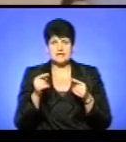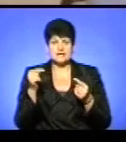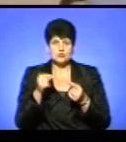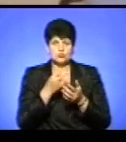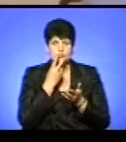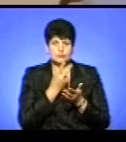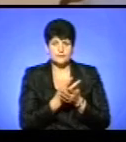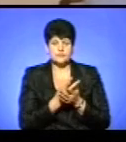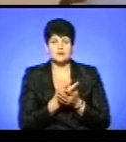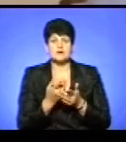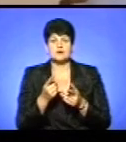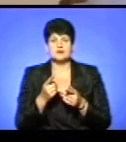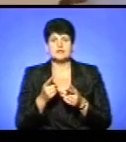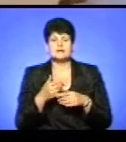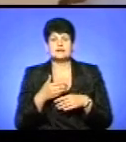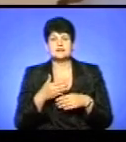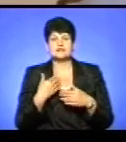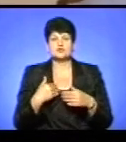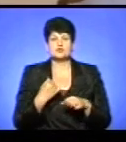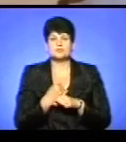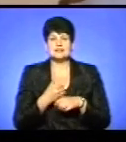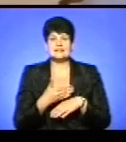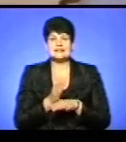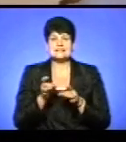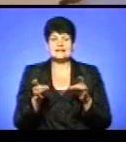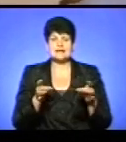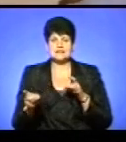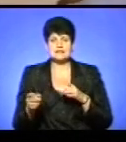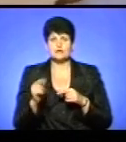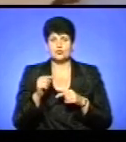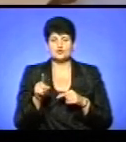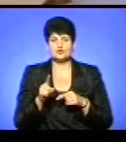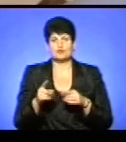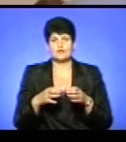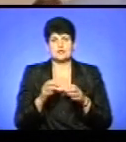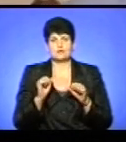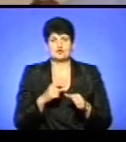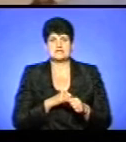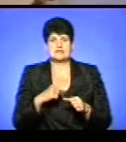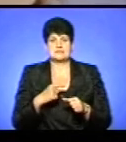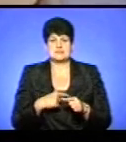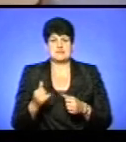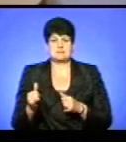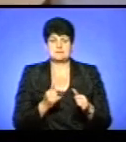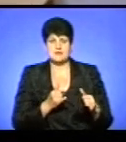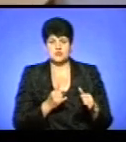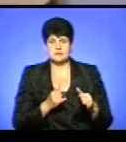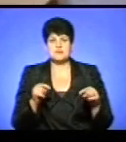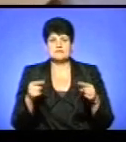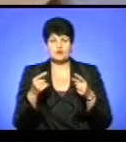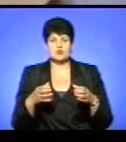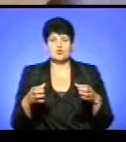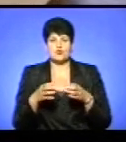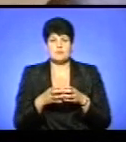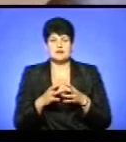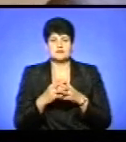передбачає. Для що робилися процес децентралізації? Для створення спроможних громад, можуть себе самі забезпечити. При створенні громади,